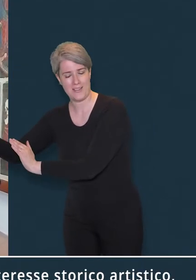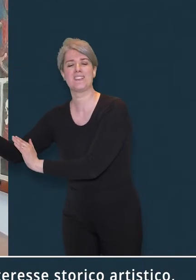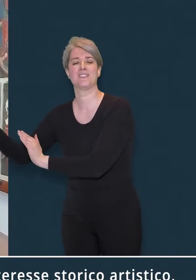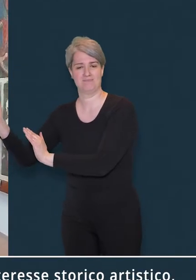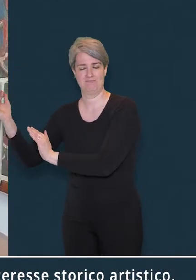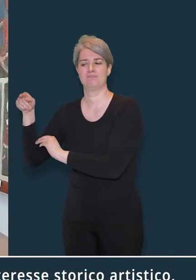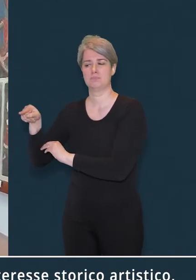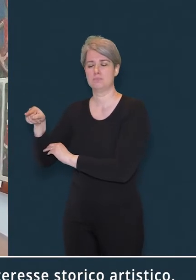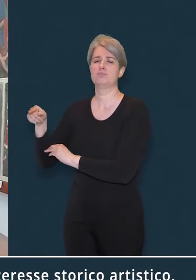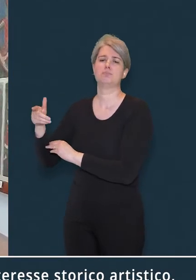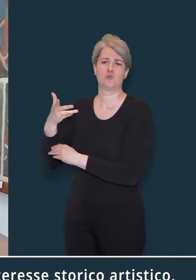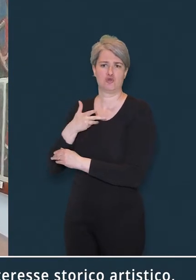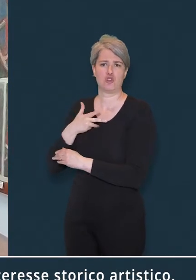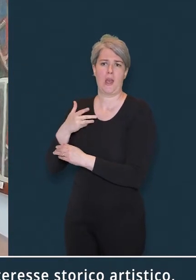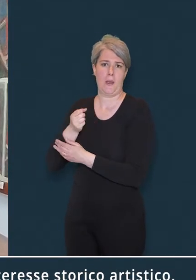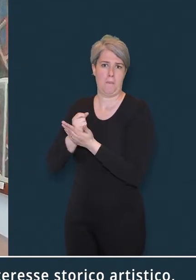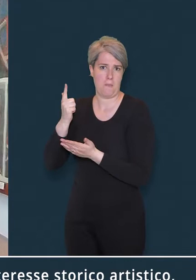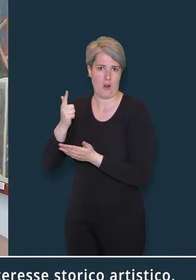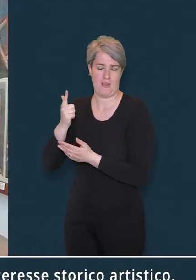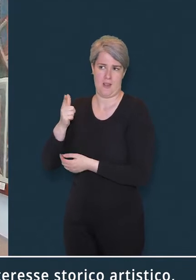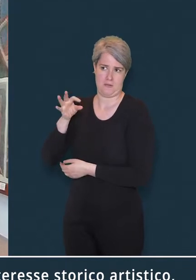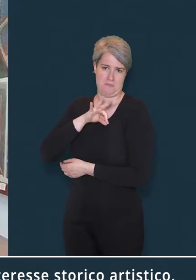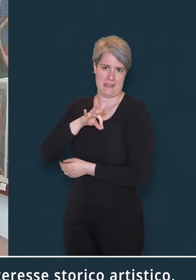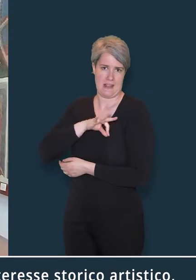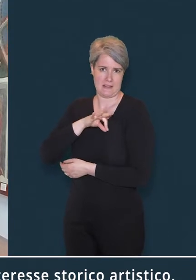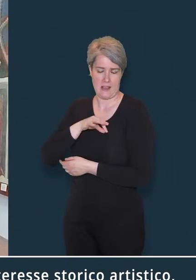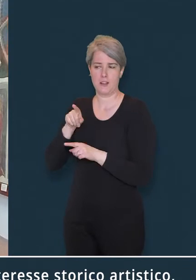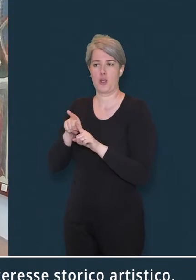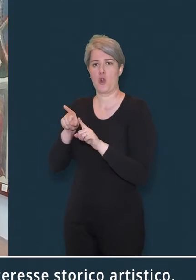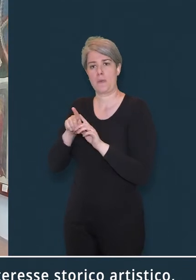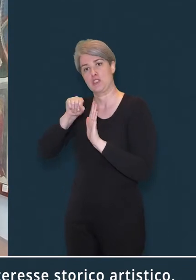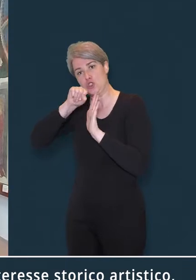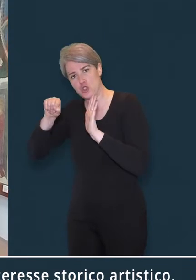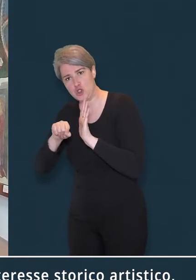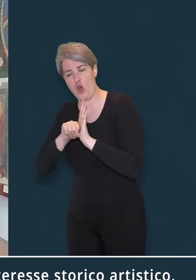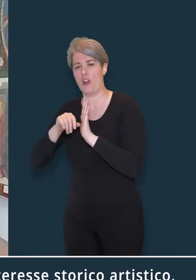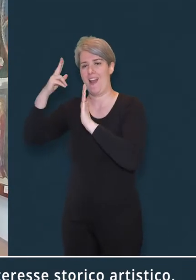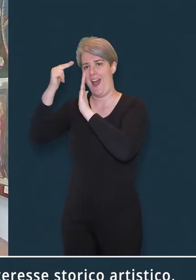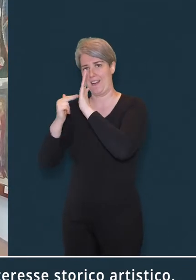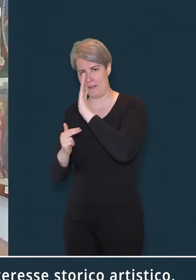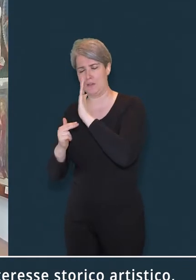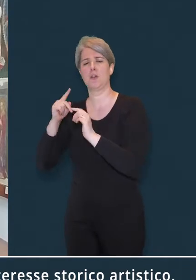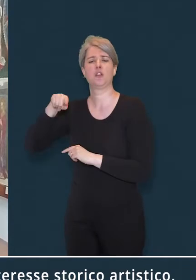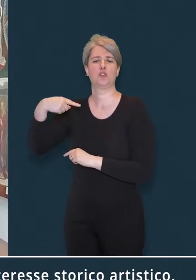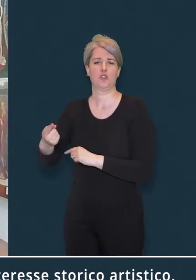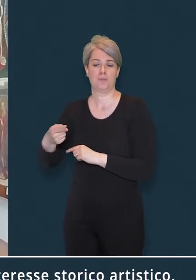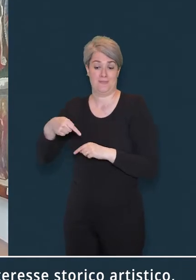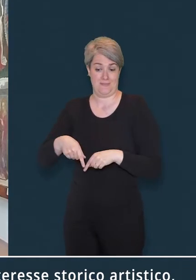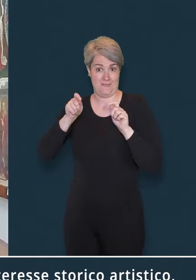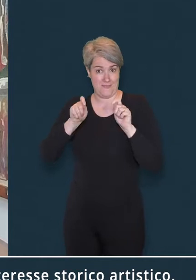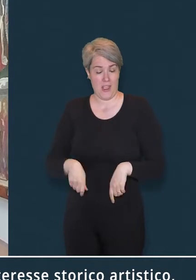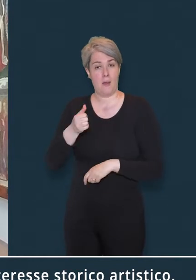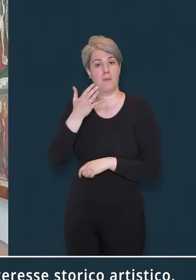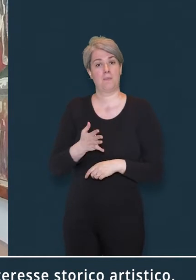ancora oggi conserva opere di rilevante interesse storico artistico grazie anche ad acquisizioni